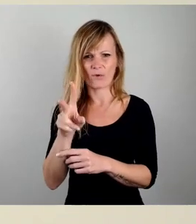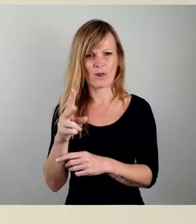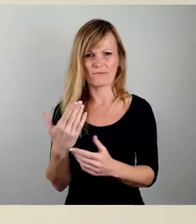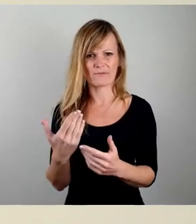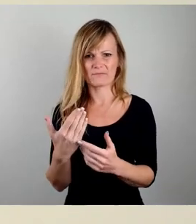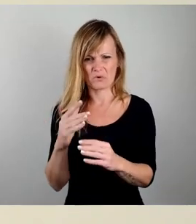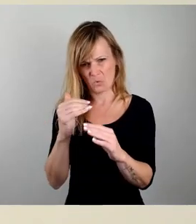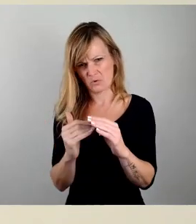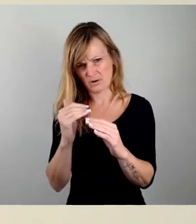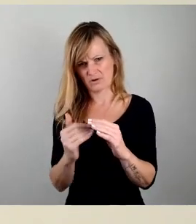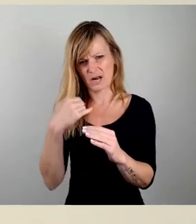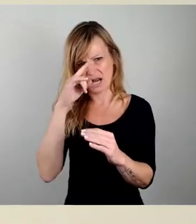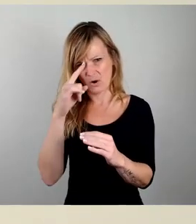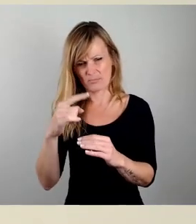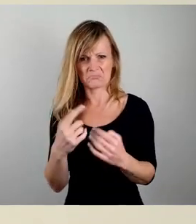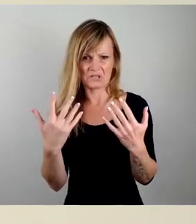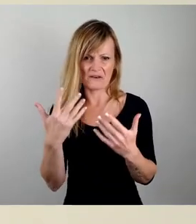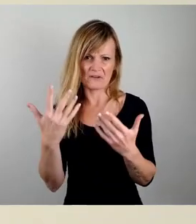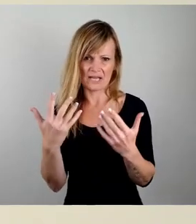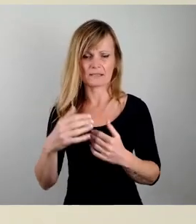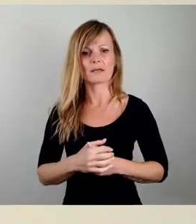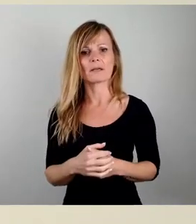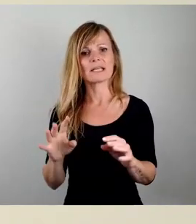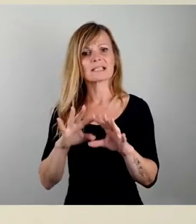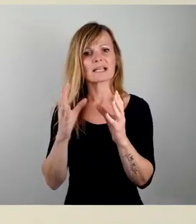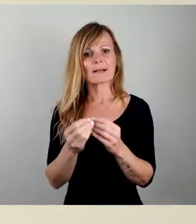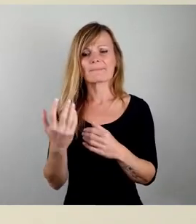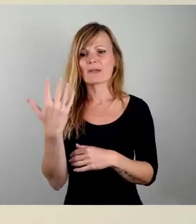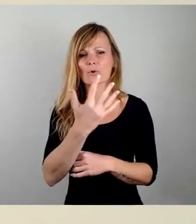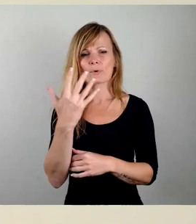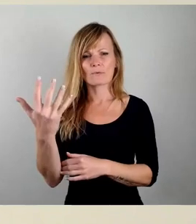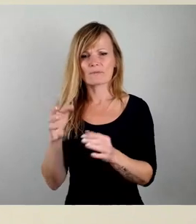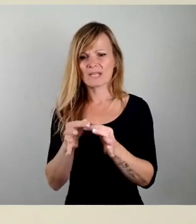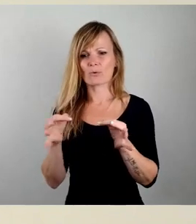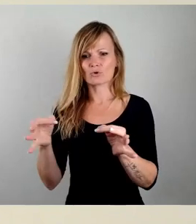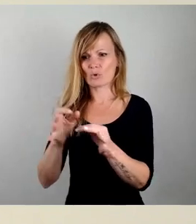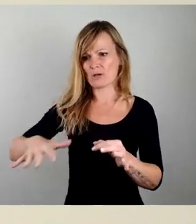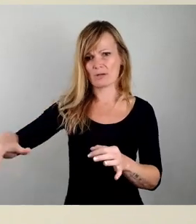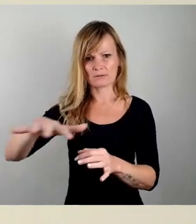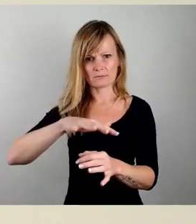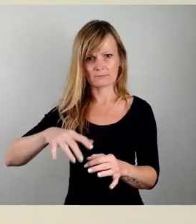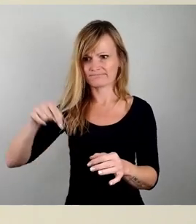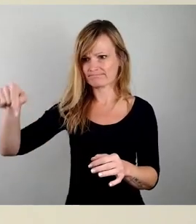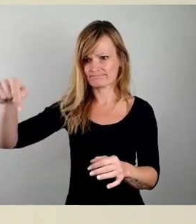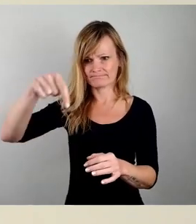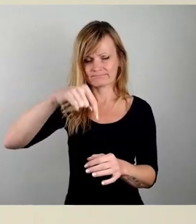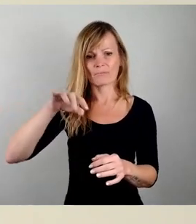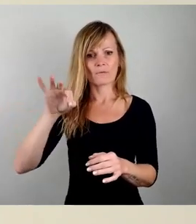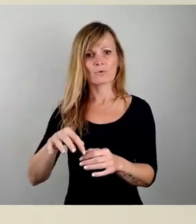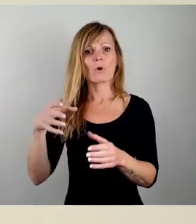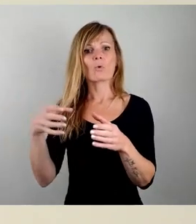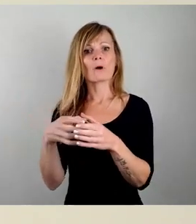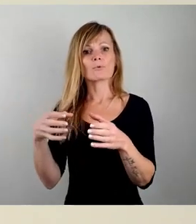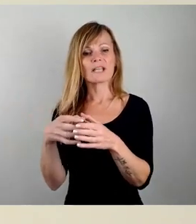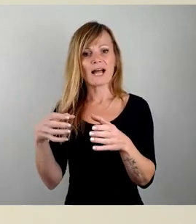von den Garagengrundstücken insgesamt 55 Grundstücke identifiziert, die für den kommunalen individuellen Wohnungsbau